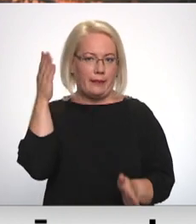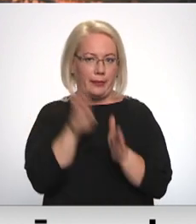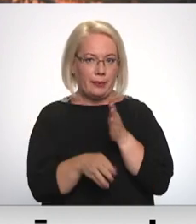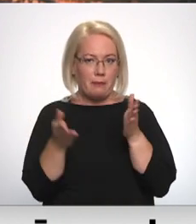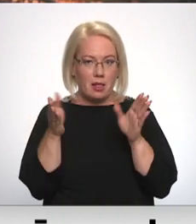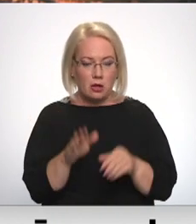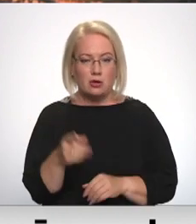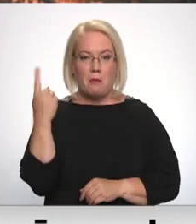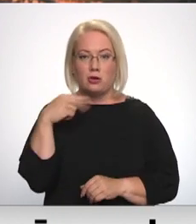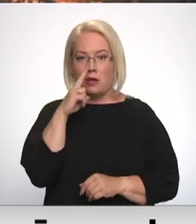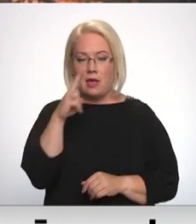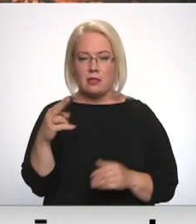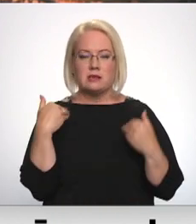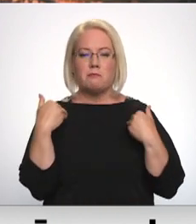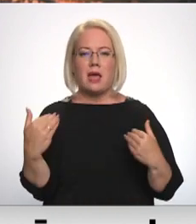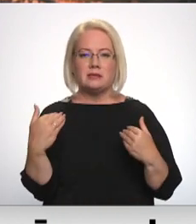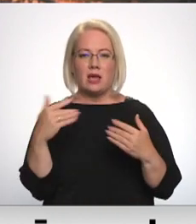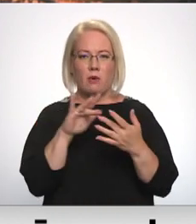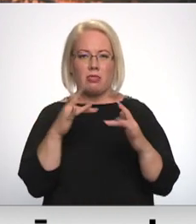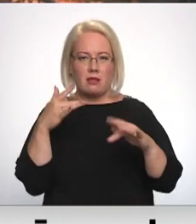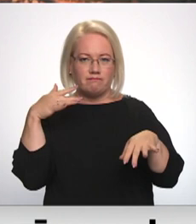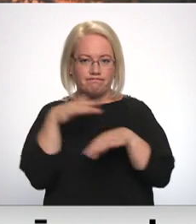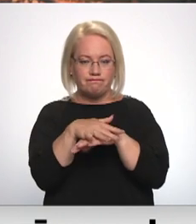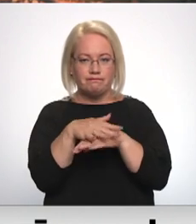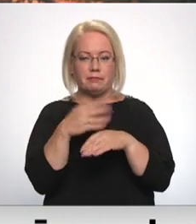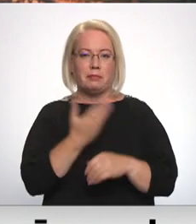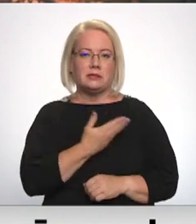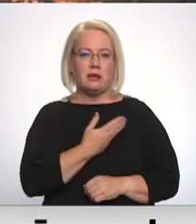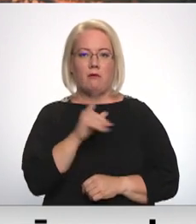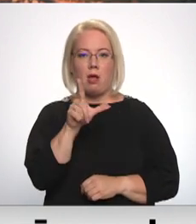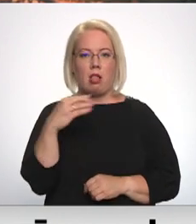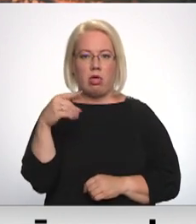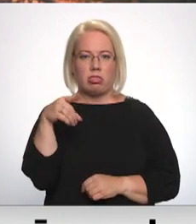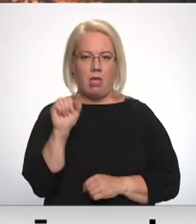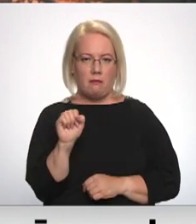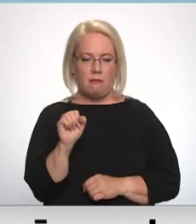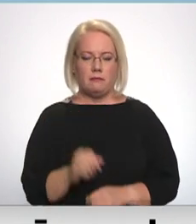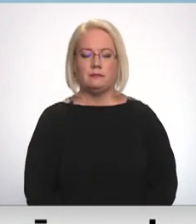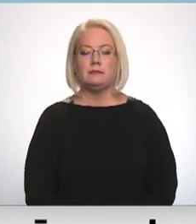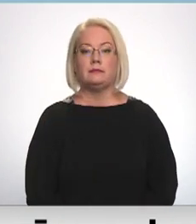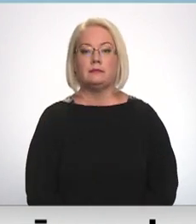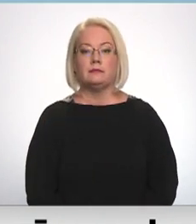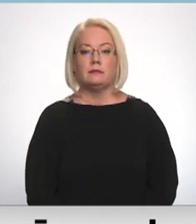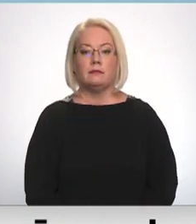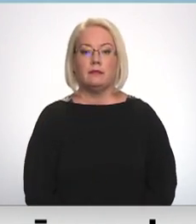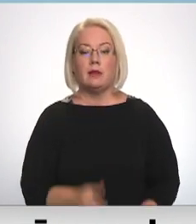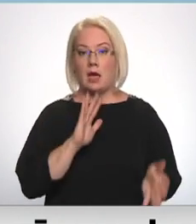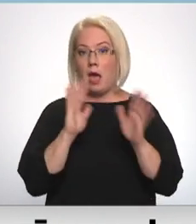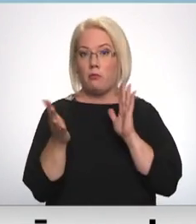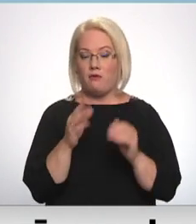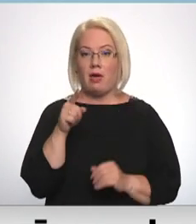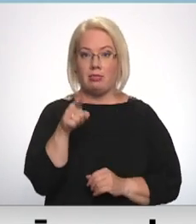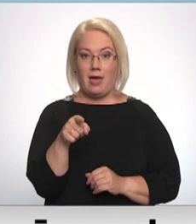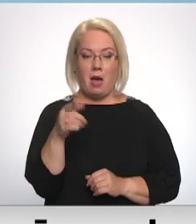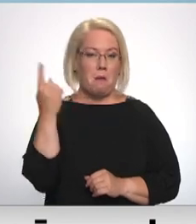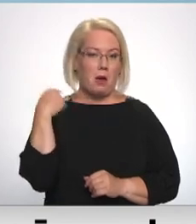nogalē ļoti spēcīgu uzbrukumu piedzīvoja ziņu aģentūra Leta. Plašāks tāsts Dāvids Freidenfelts. Aptuveni šādi